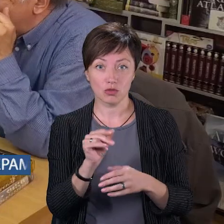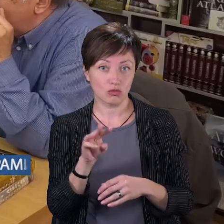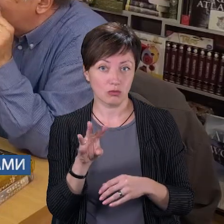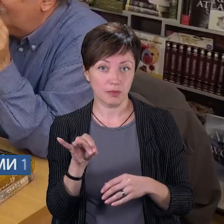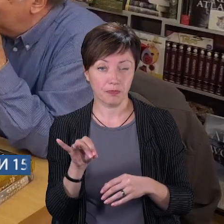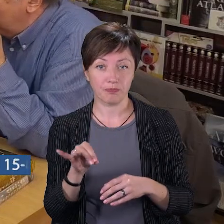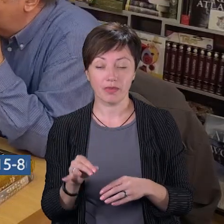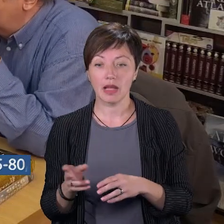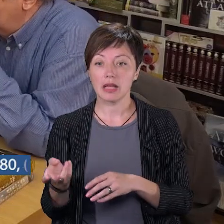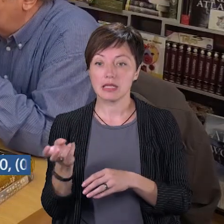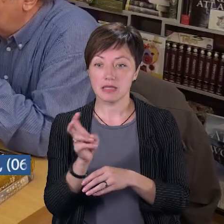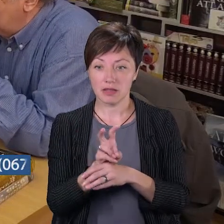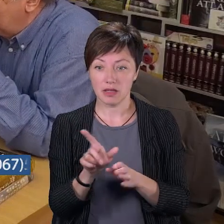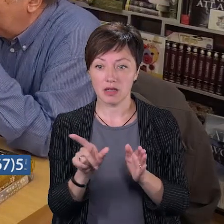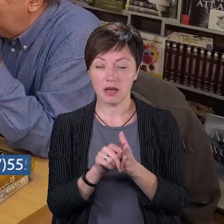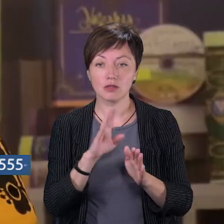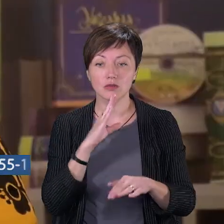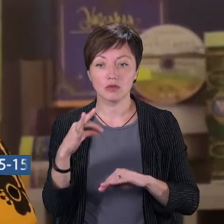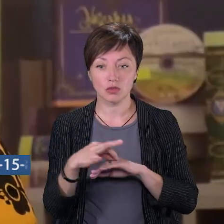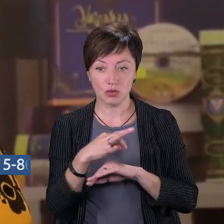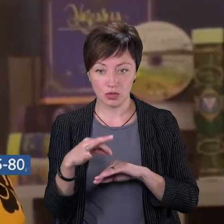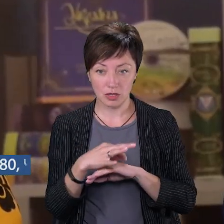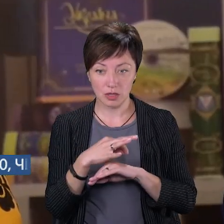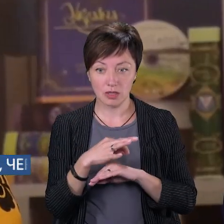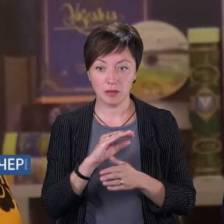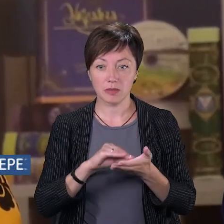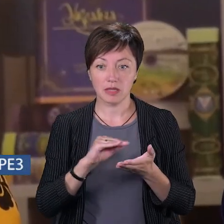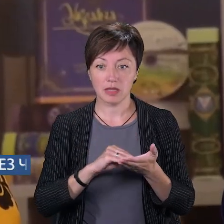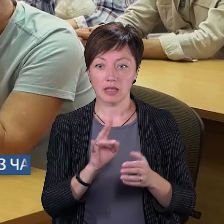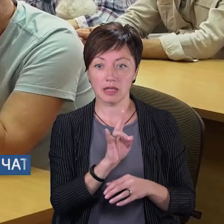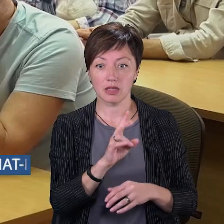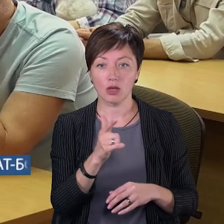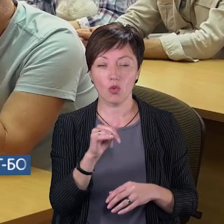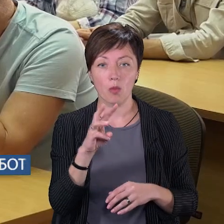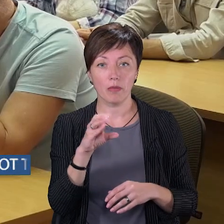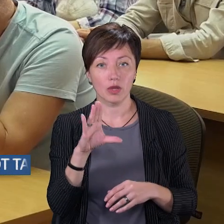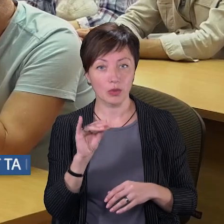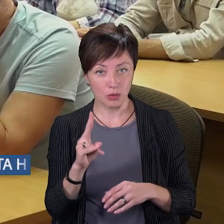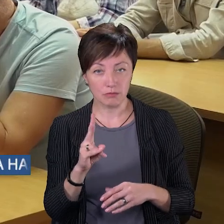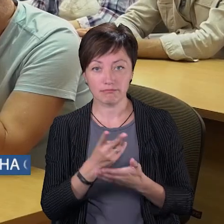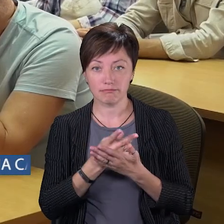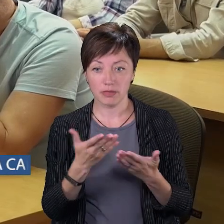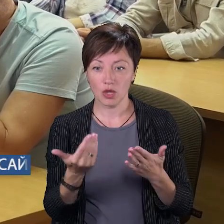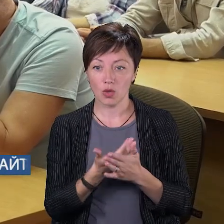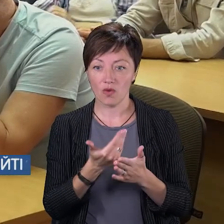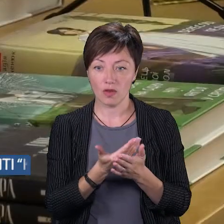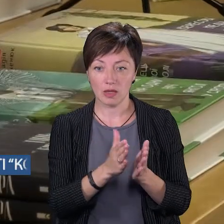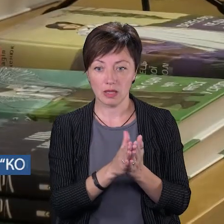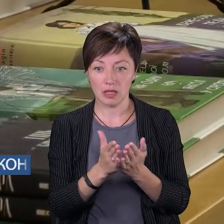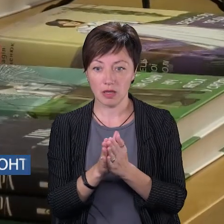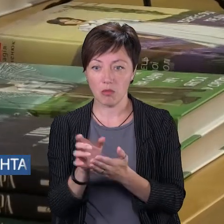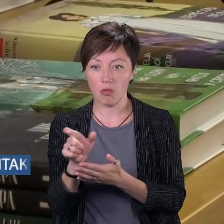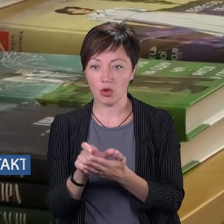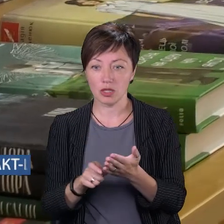Завітав до Хмельницького разом із дружиною, письменницею Надією Гуменюк. Вона також презентує новинки. Це